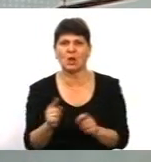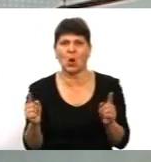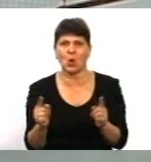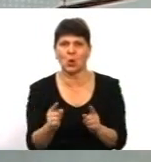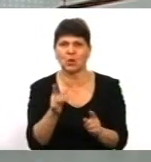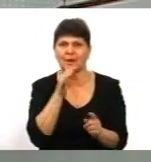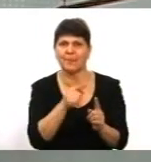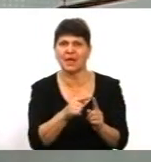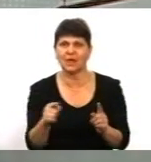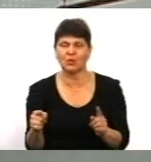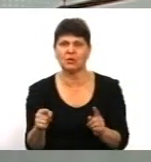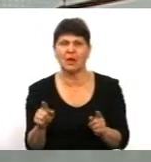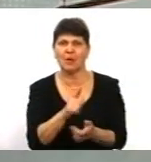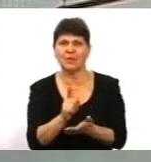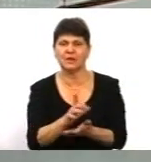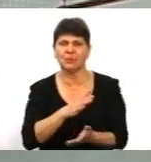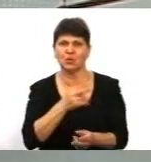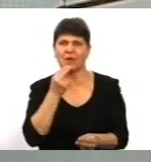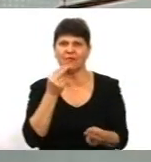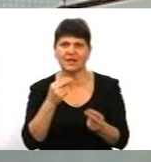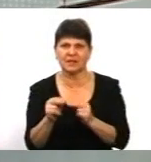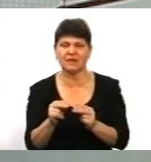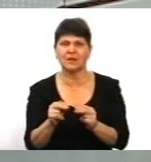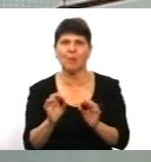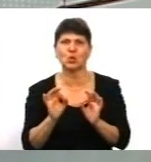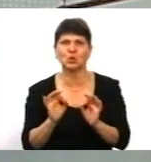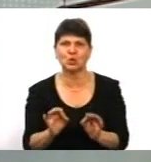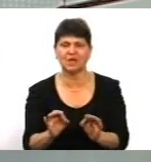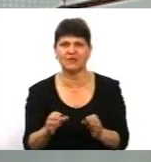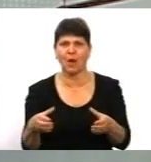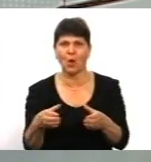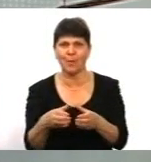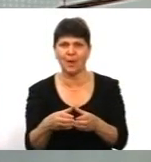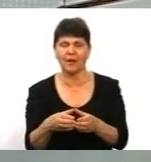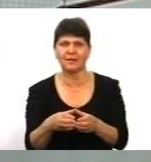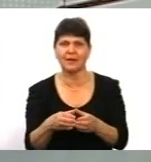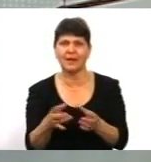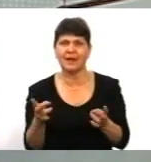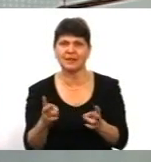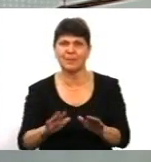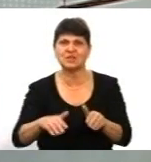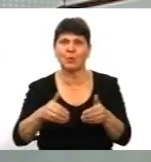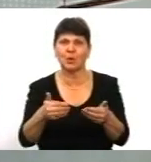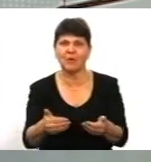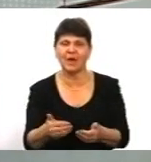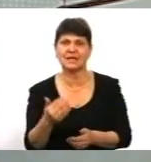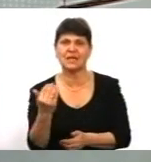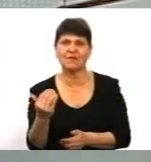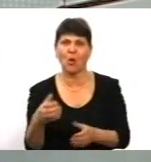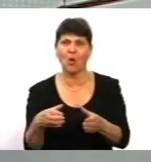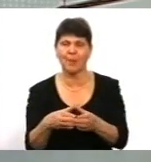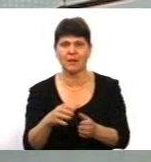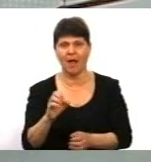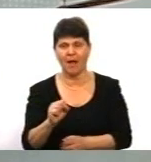продуктивна кампанія. І от його команді треба це запропонувати. Ну, я думаю, що Зеленському його прибічники